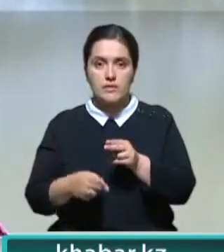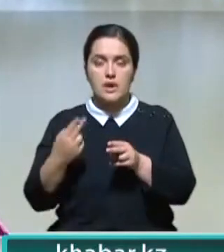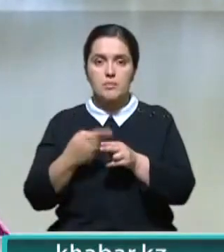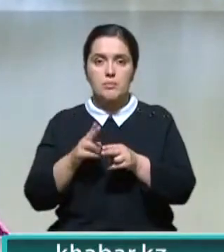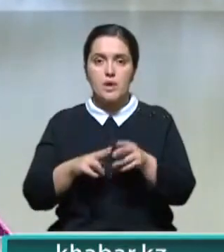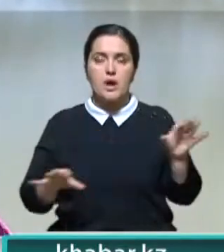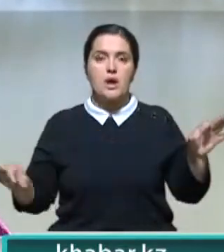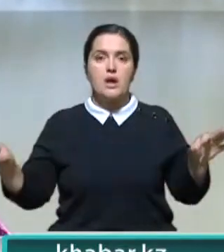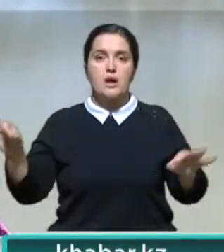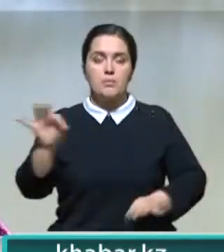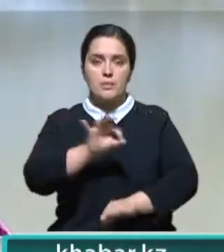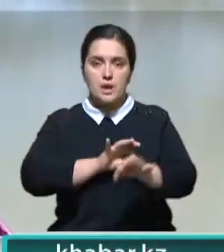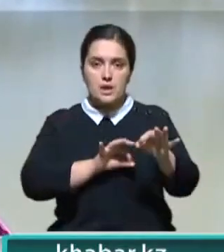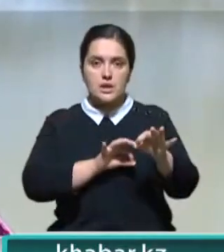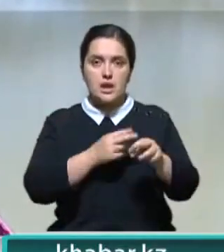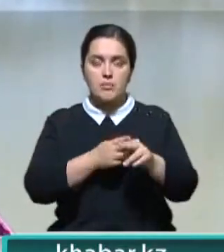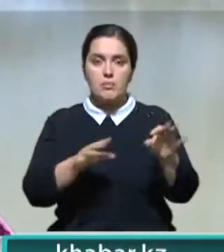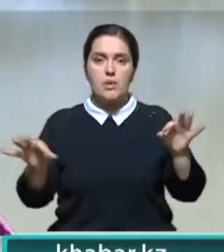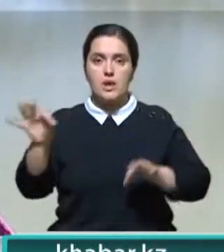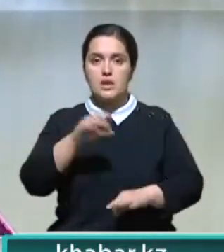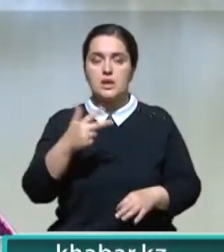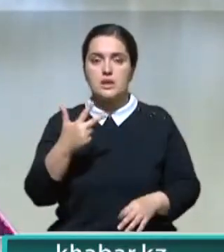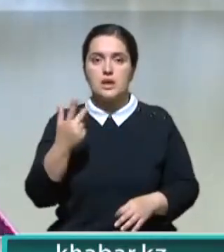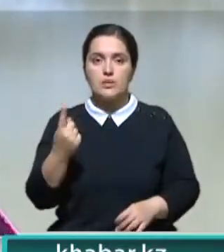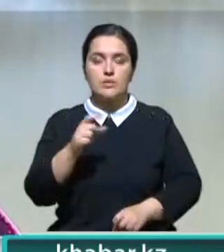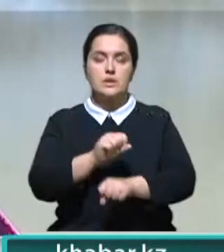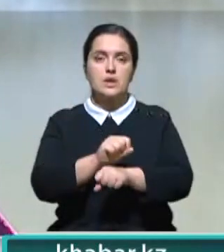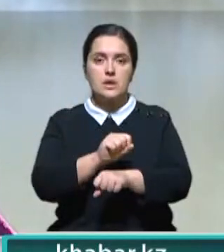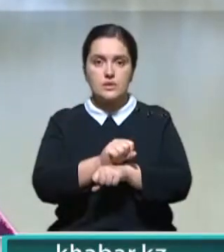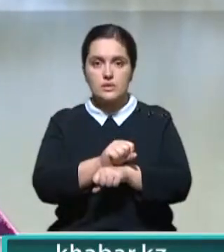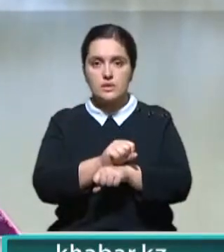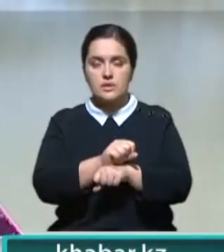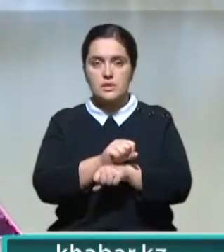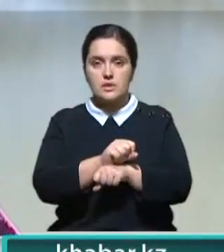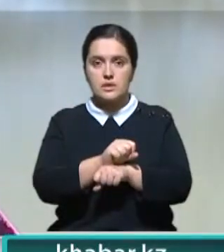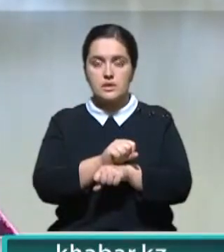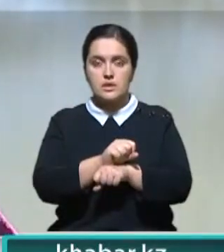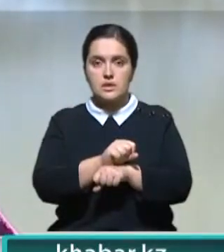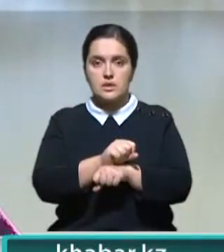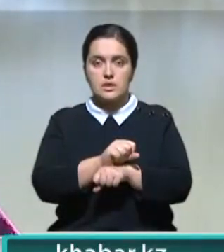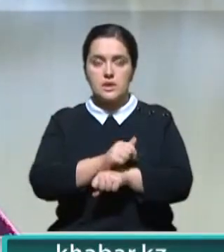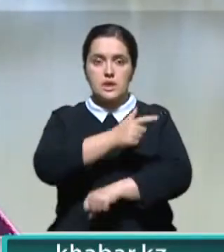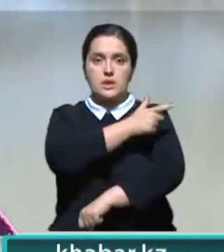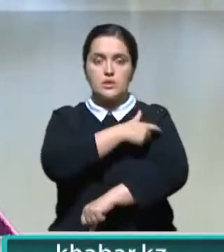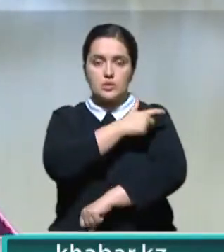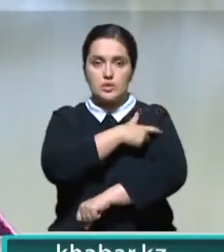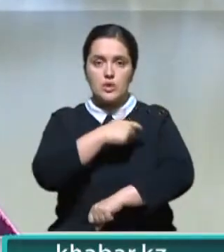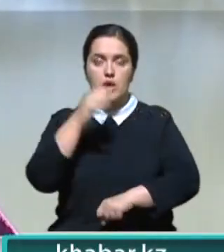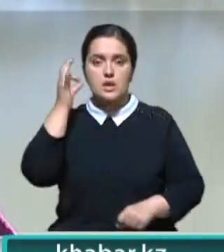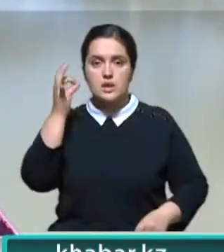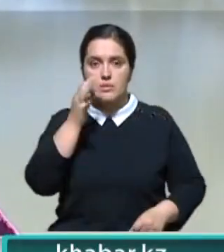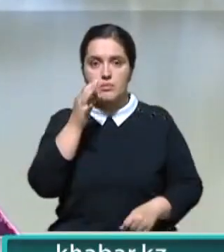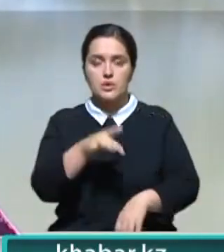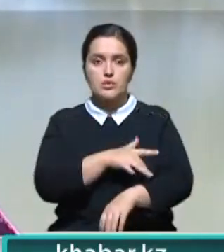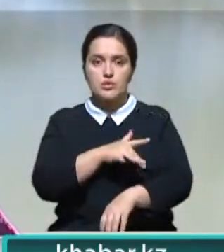данного проекта. Значит, проект включает 31 станцию. И находясь в дежурной диспетчерской службе